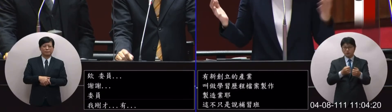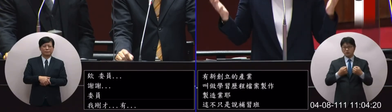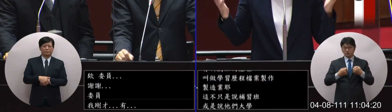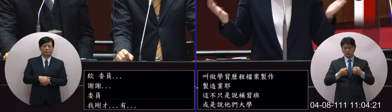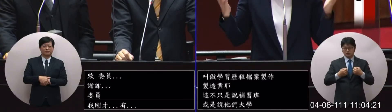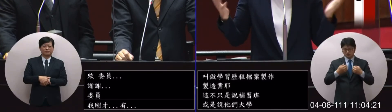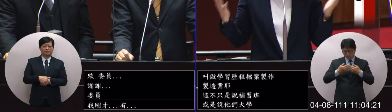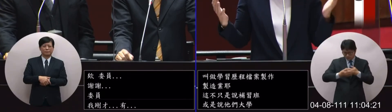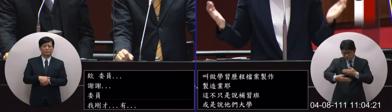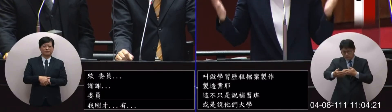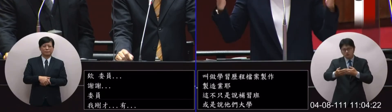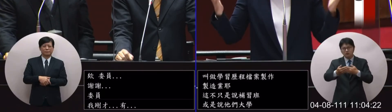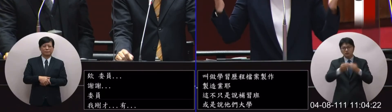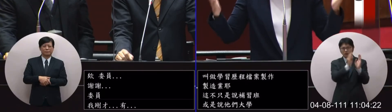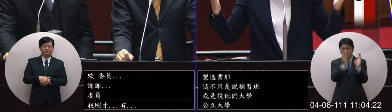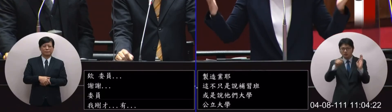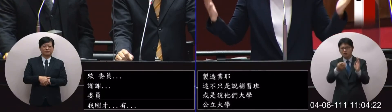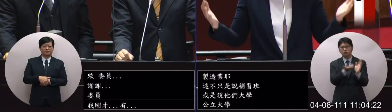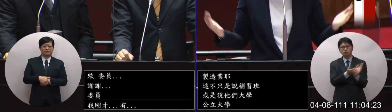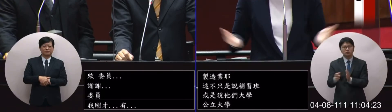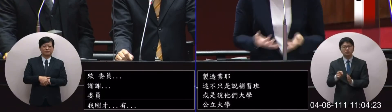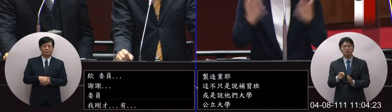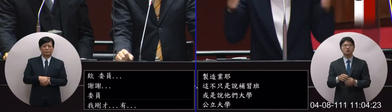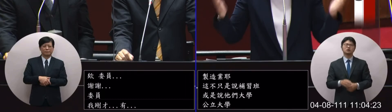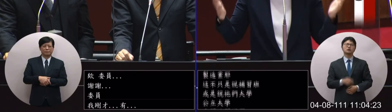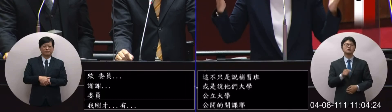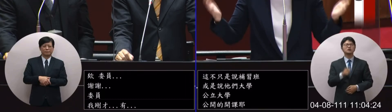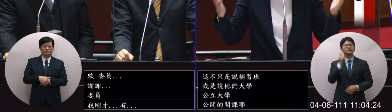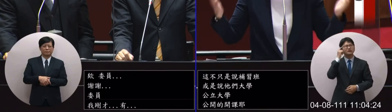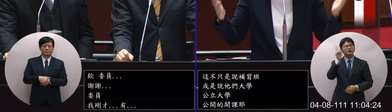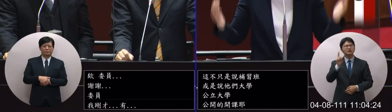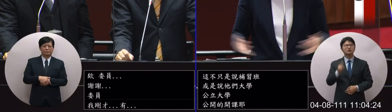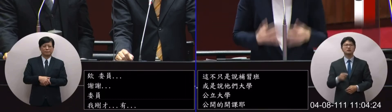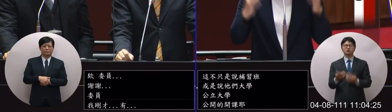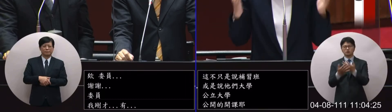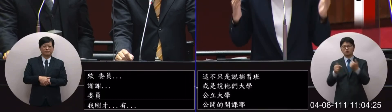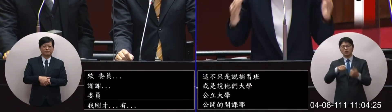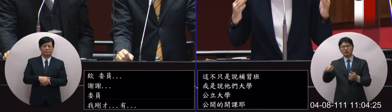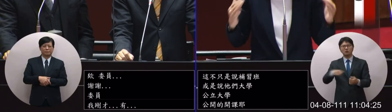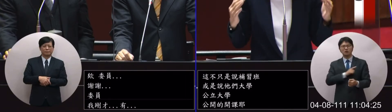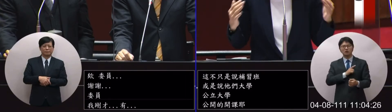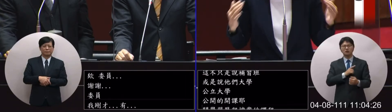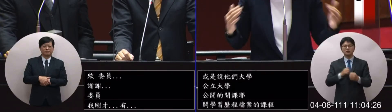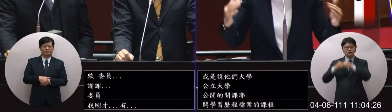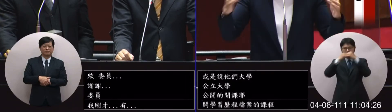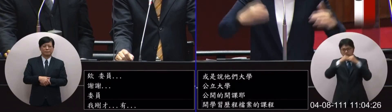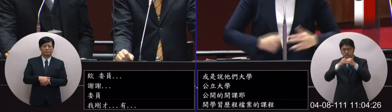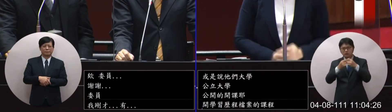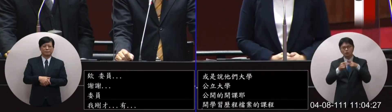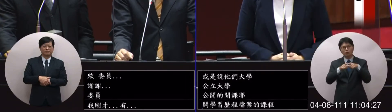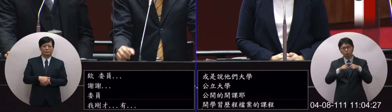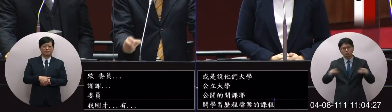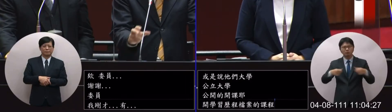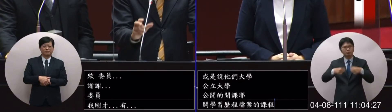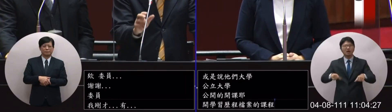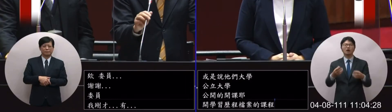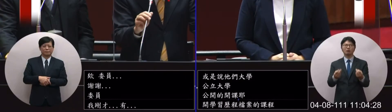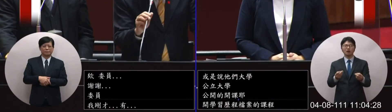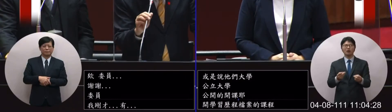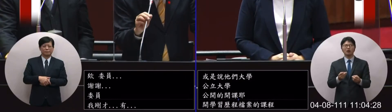所以怎麼會做到沒有辦法給我們孩子們能夠公平競爭減輕學業壓力的做法